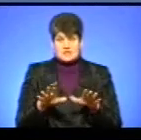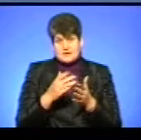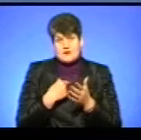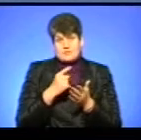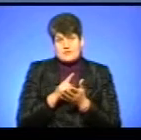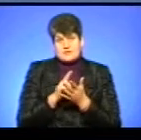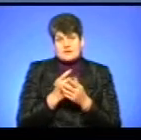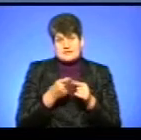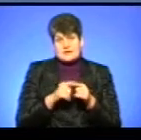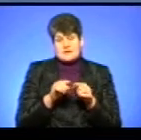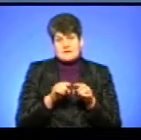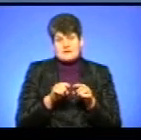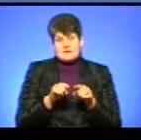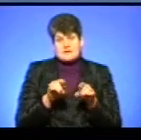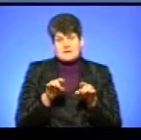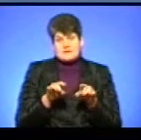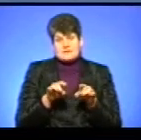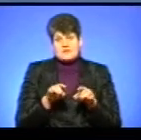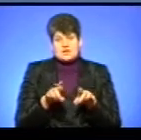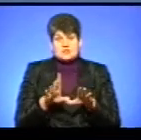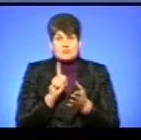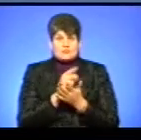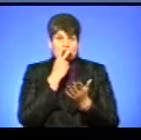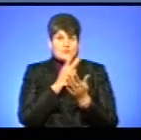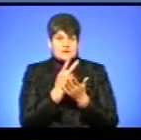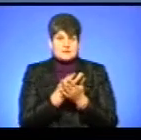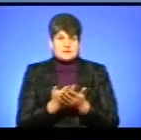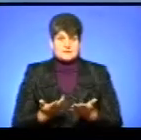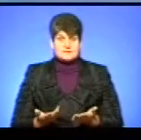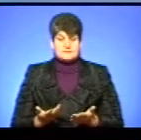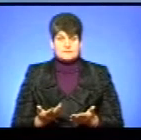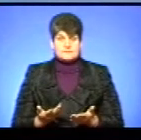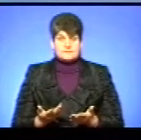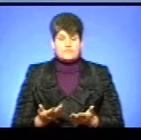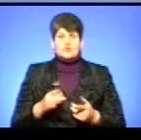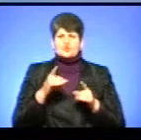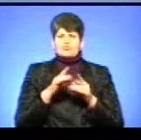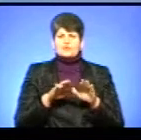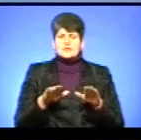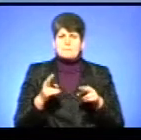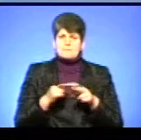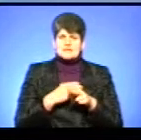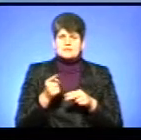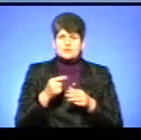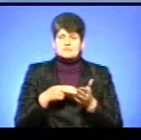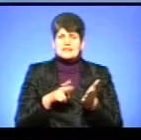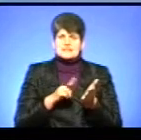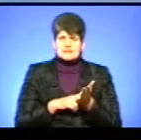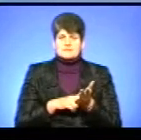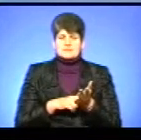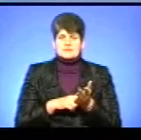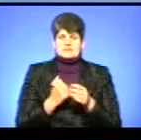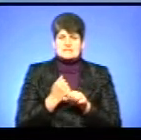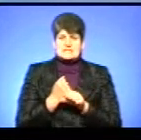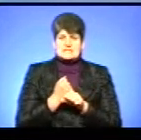оприлюднити, оскільки є стільки спекуляцій щодо дії цього наказу. Чому дітей без тернопільської реєстрації змушують